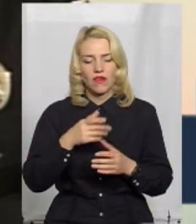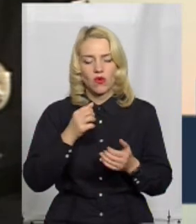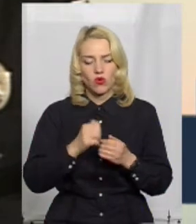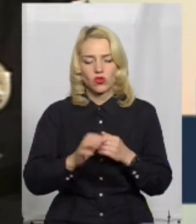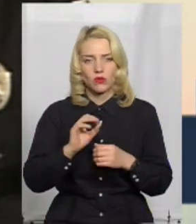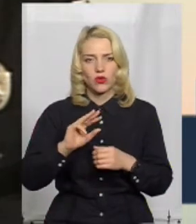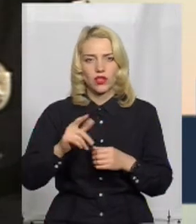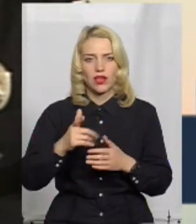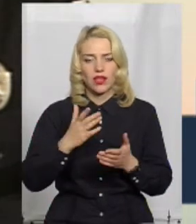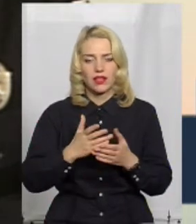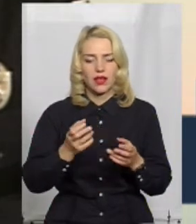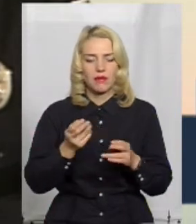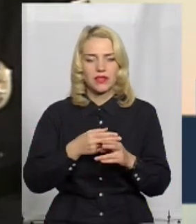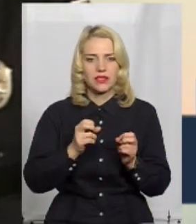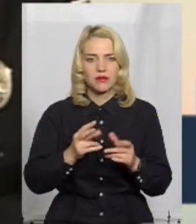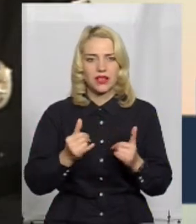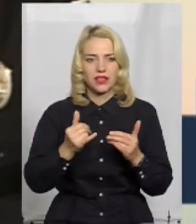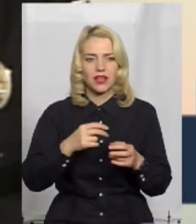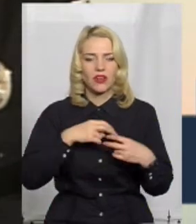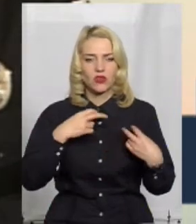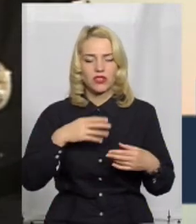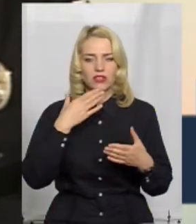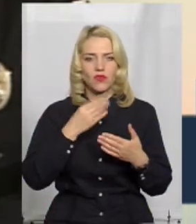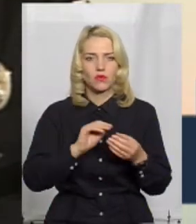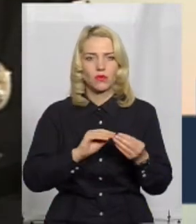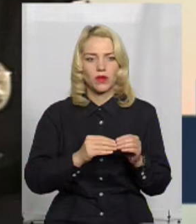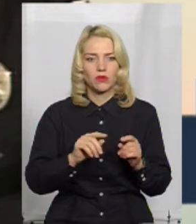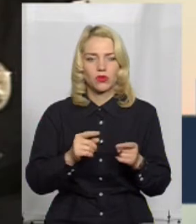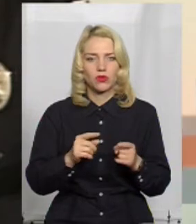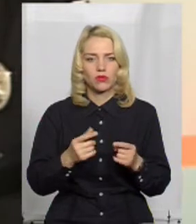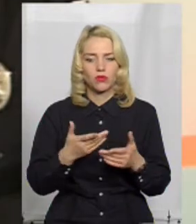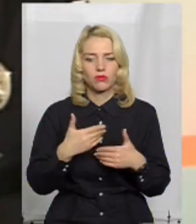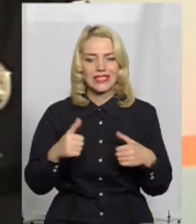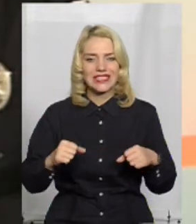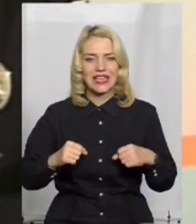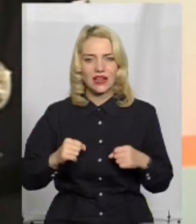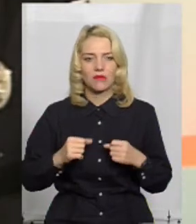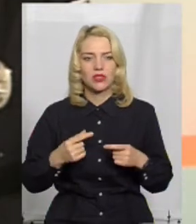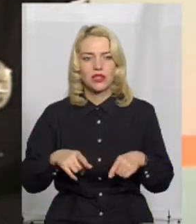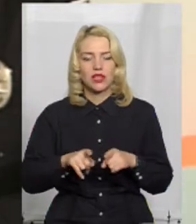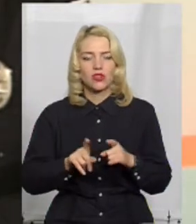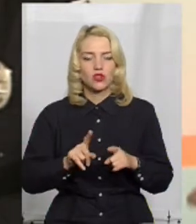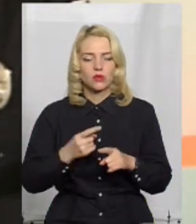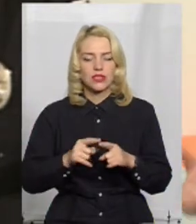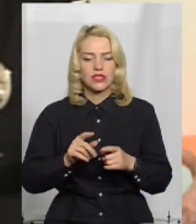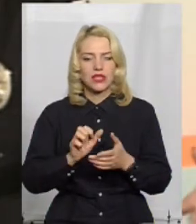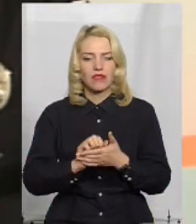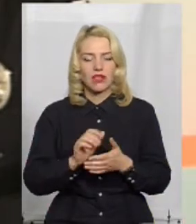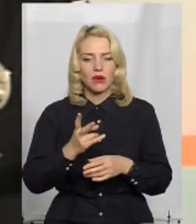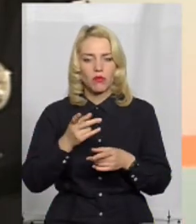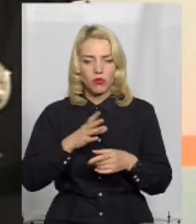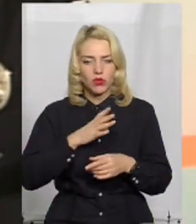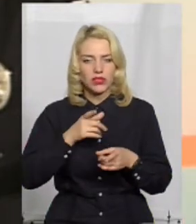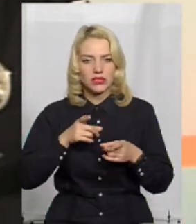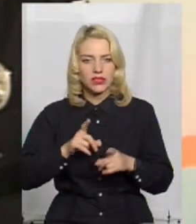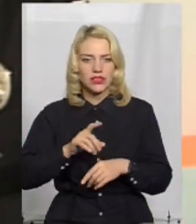свої, скажімо, безпекові ризики і свої безпекові проблеми. Тому, скажімо, ми стараємося так, щоб ці знання їм були дійсно корисні і